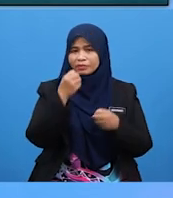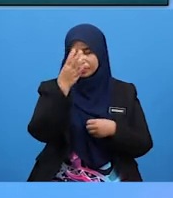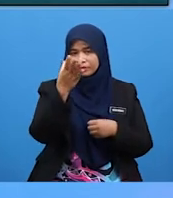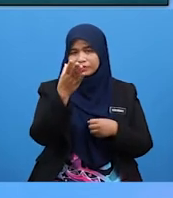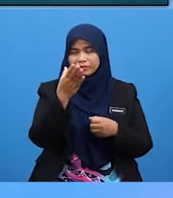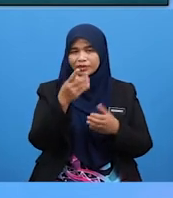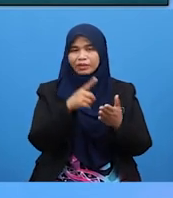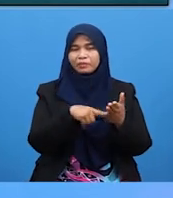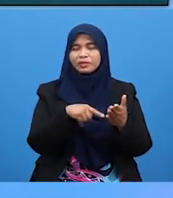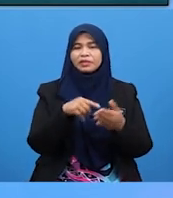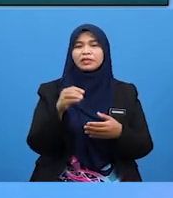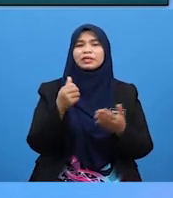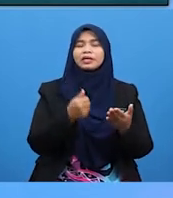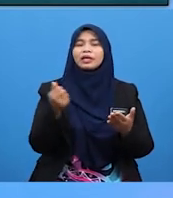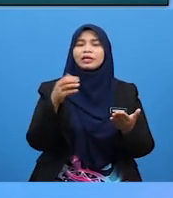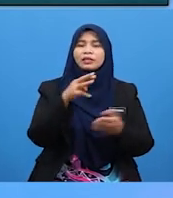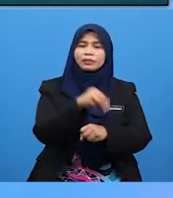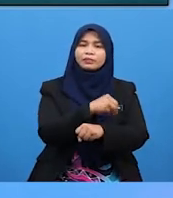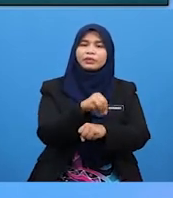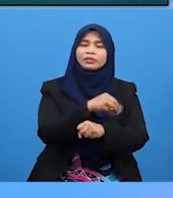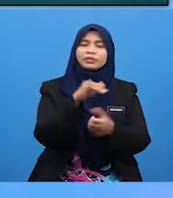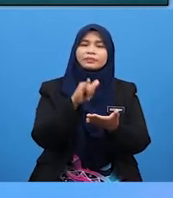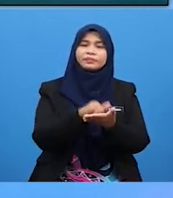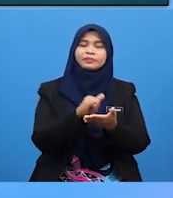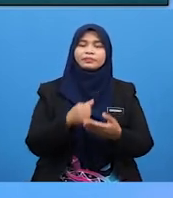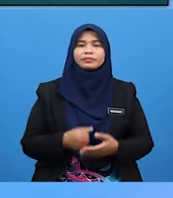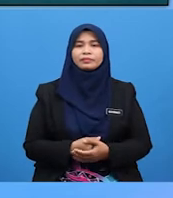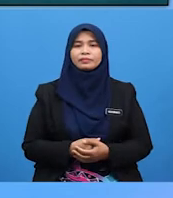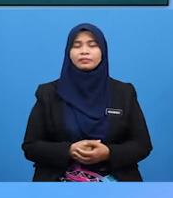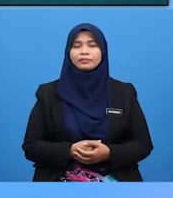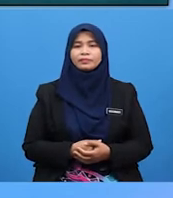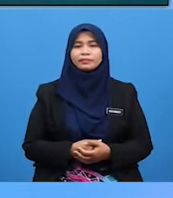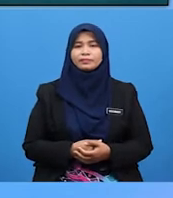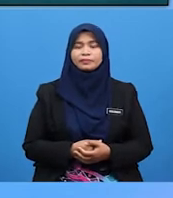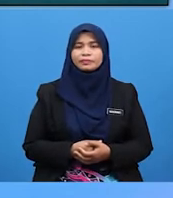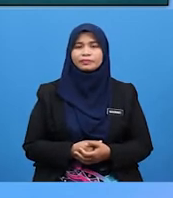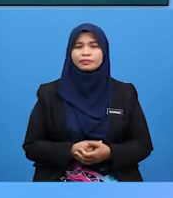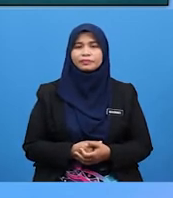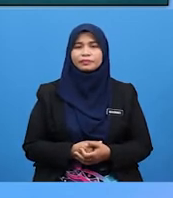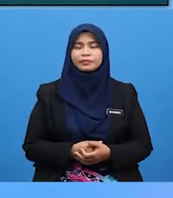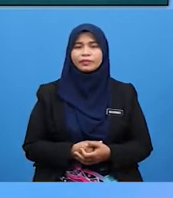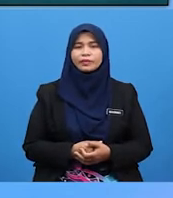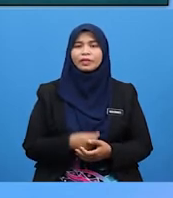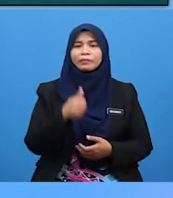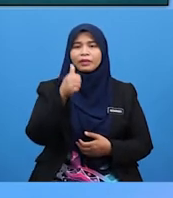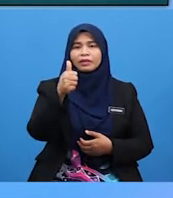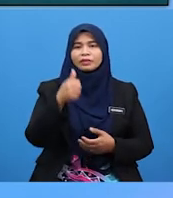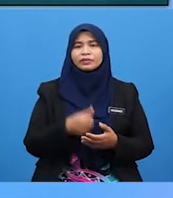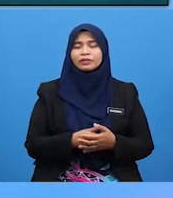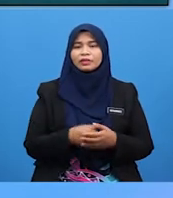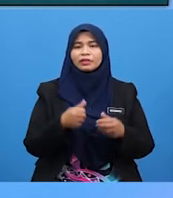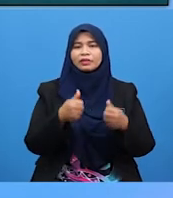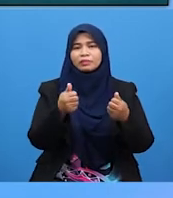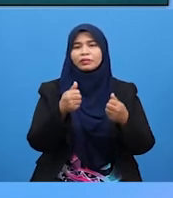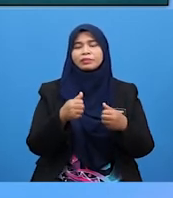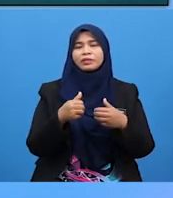Apakah Alat muzik Yang dibunyikan Melalui Gesekan? Bagus. Kamu